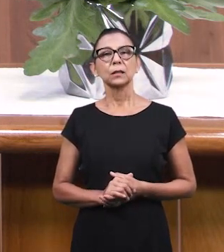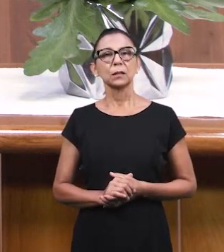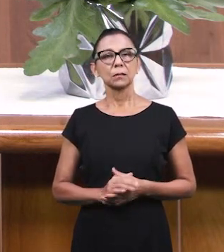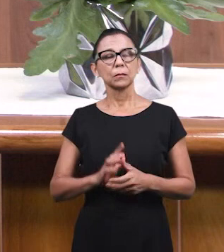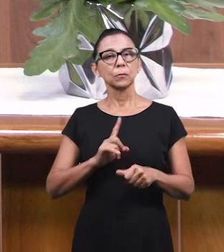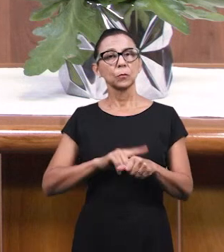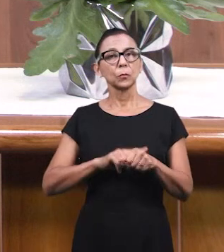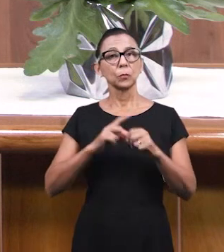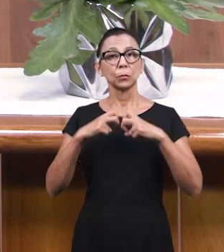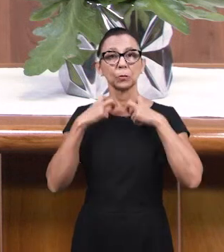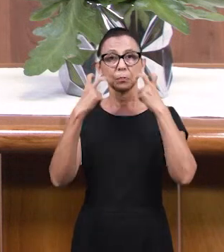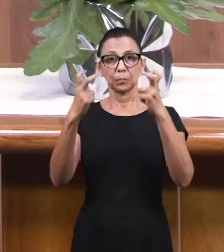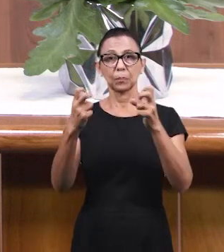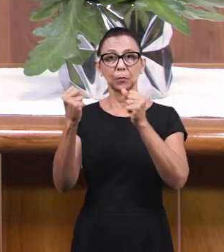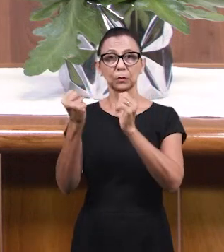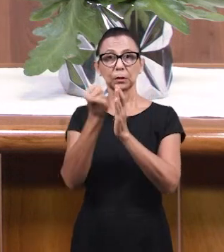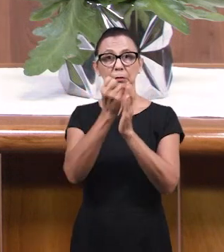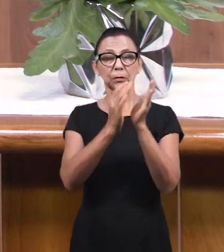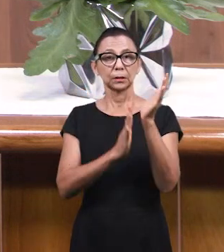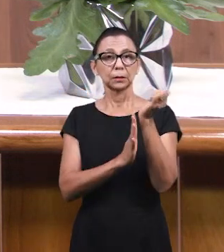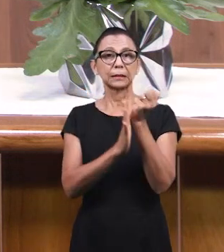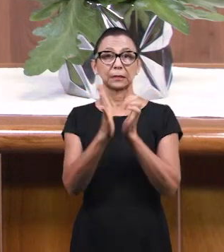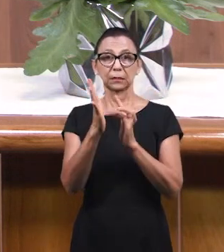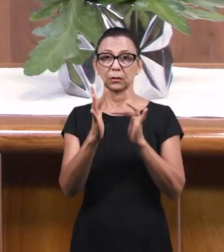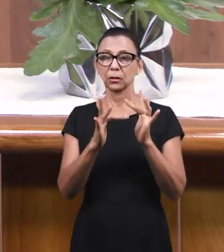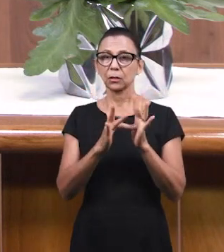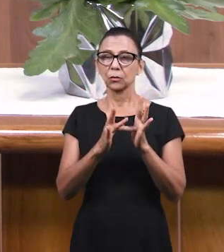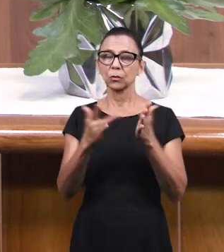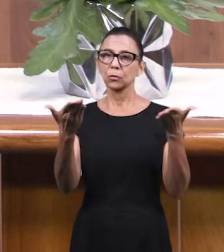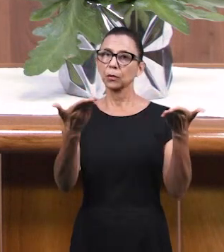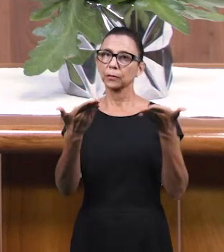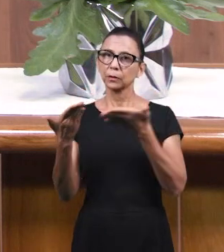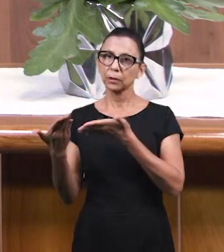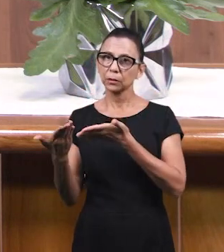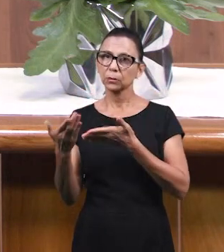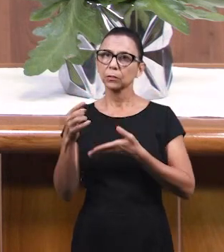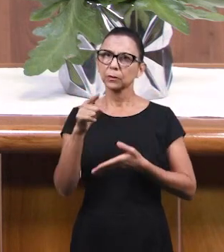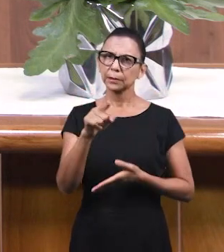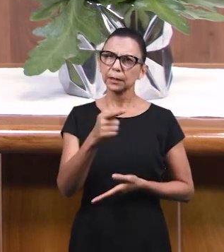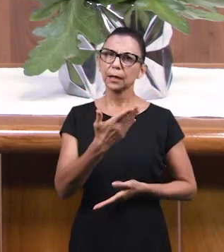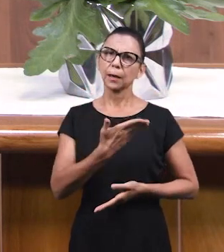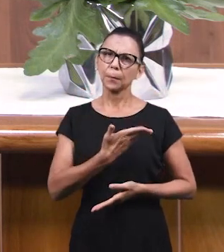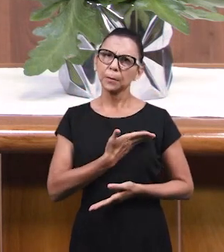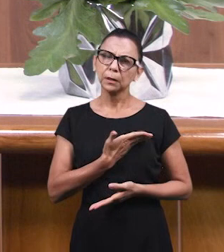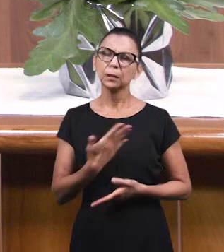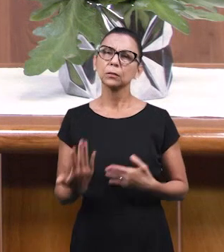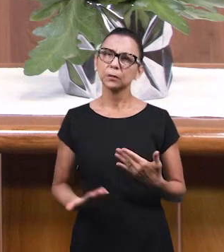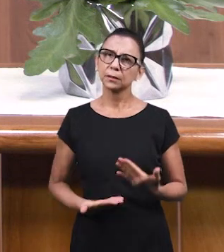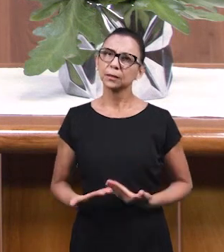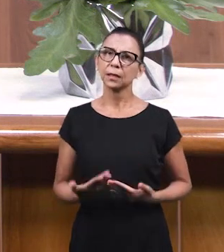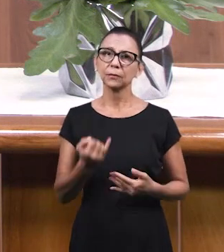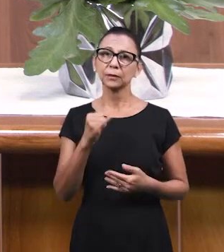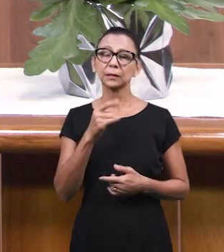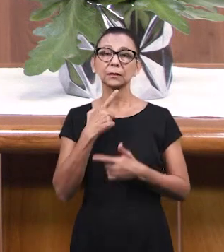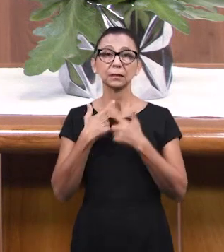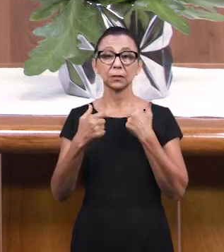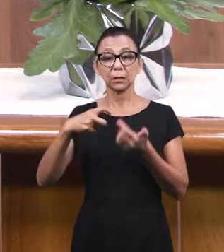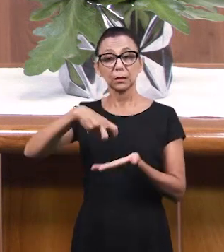молитвы Возвания кровей И мы приглашаем вас Братья и сестры